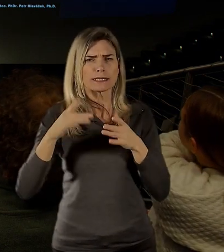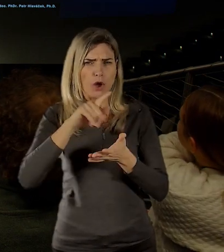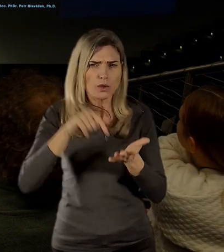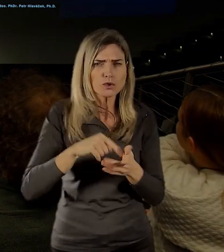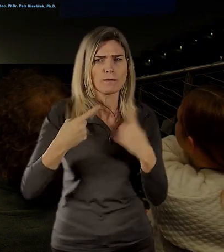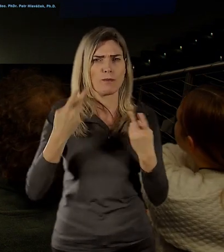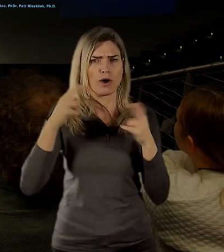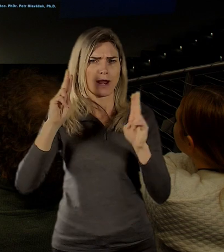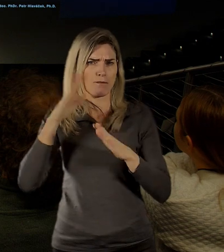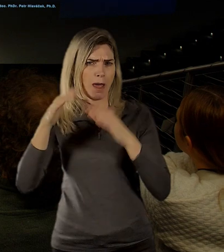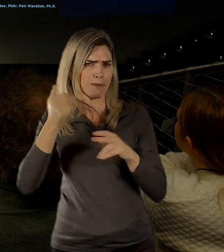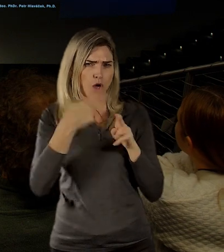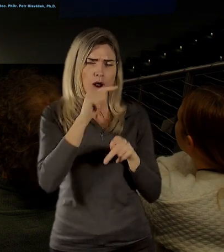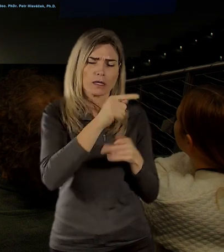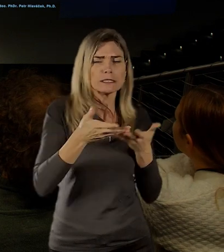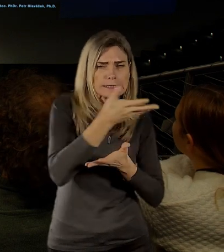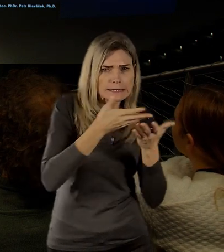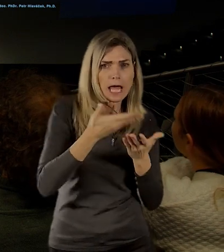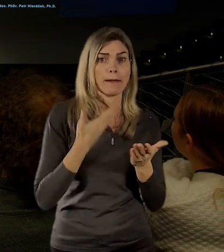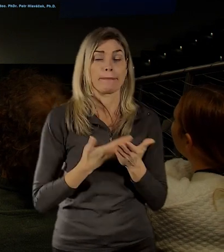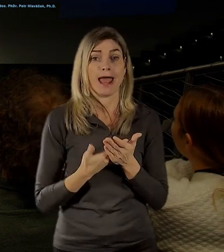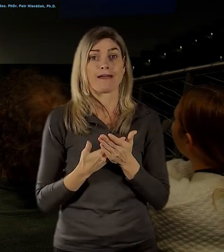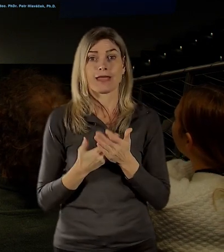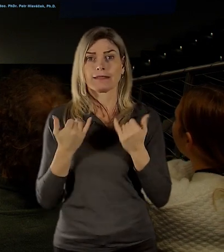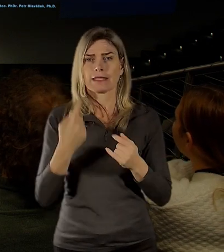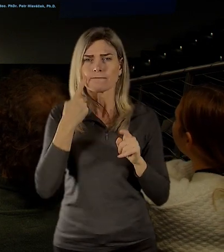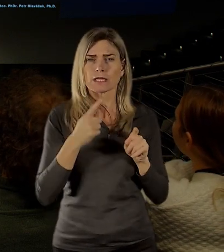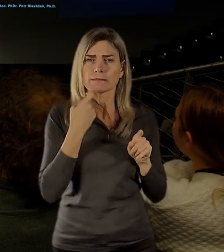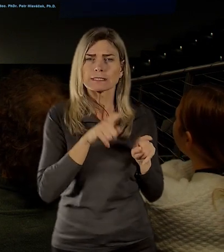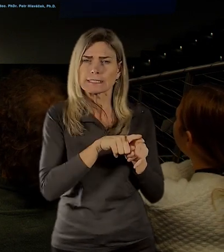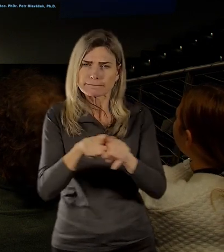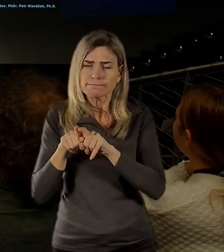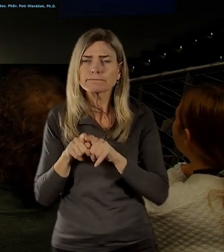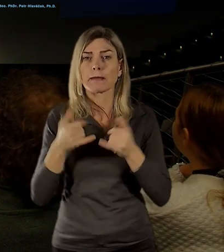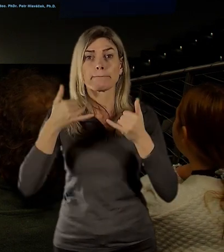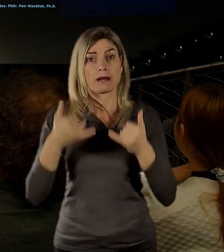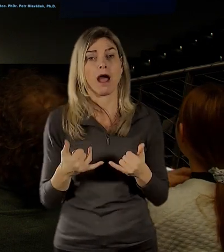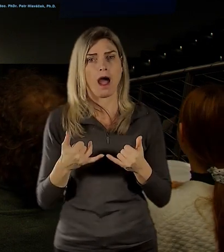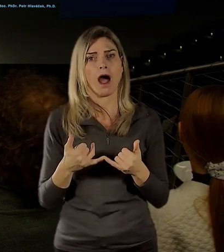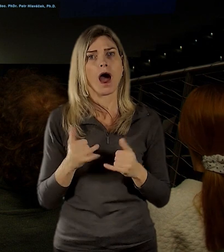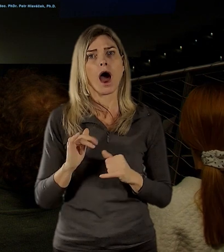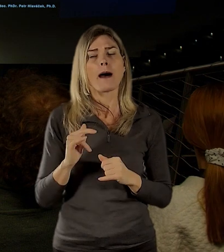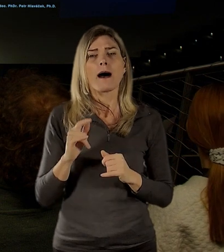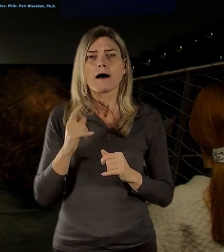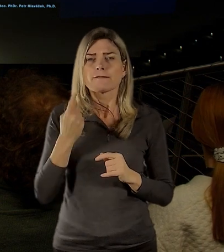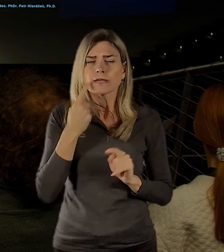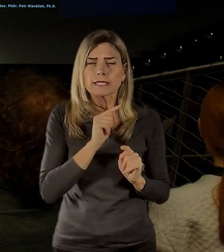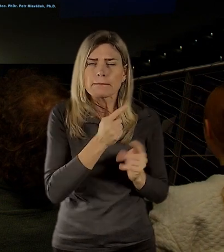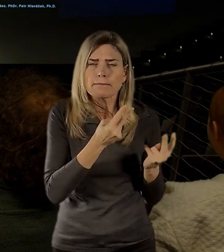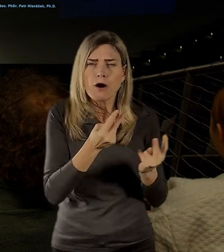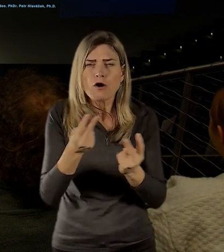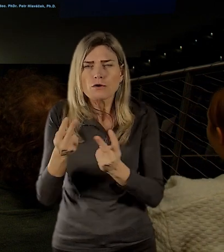třeba jednotný informační systém hlavněho města Prahy, kde se ukazuje, že pražská paměťová stopa je